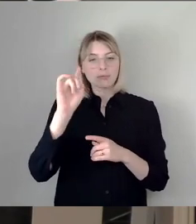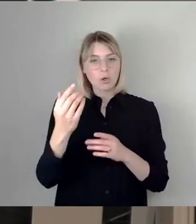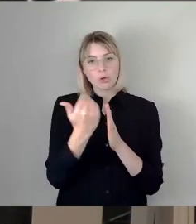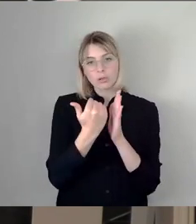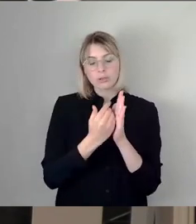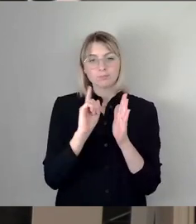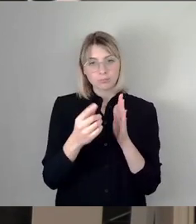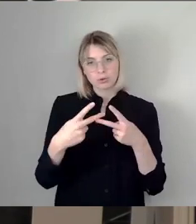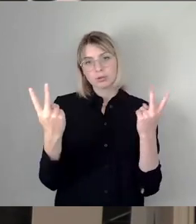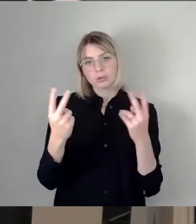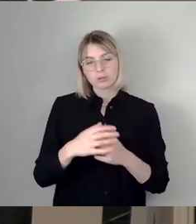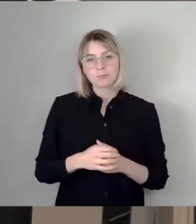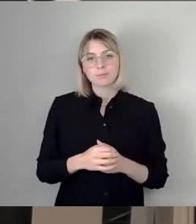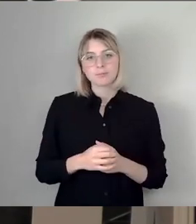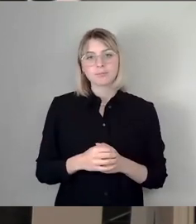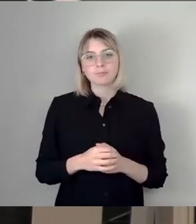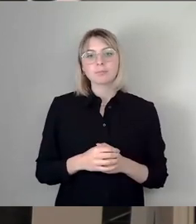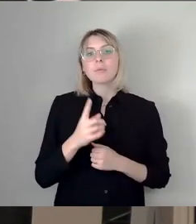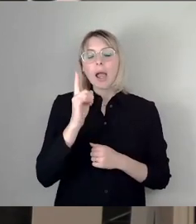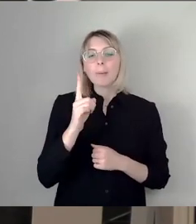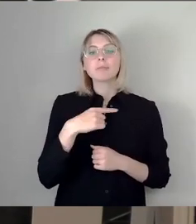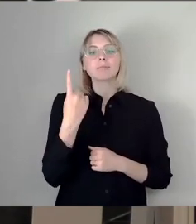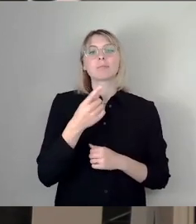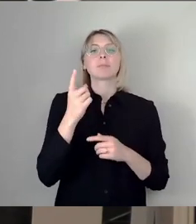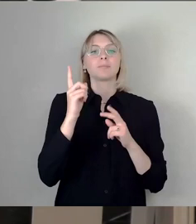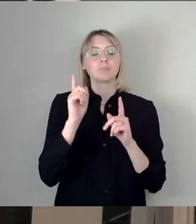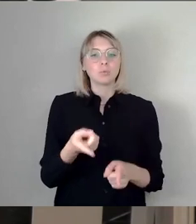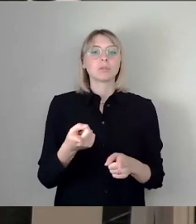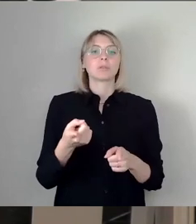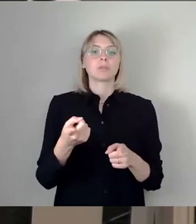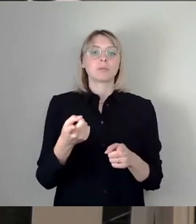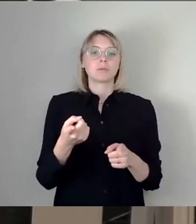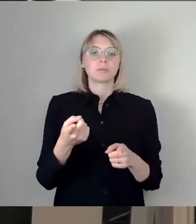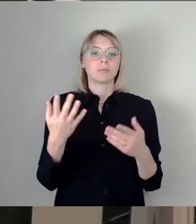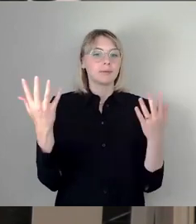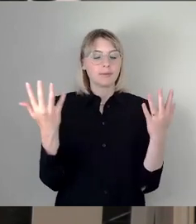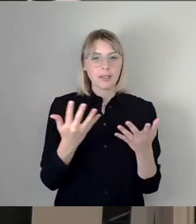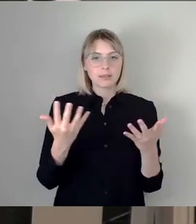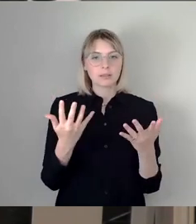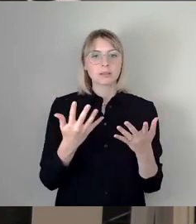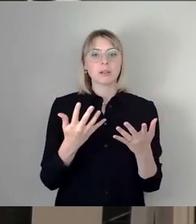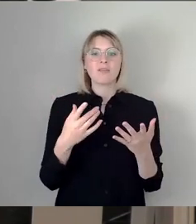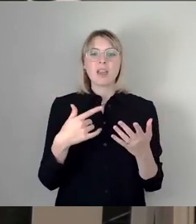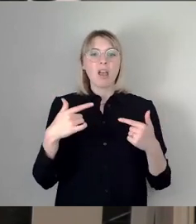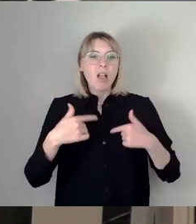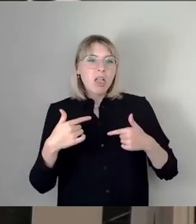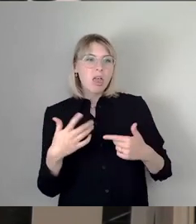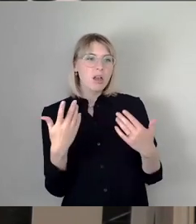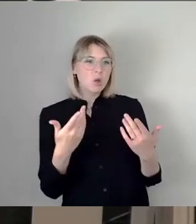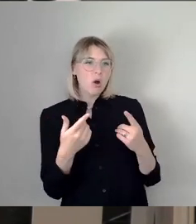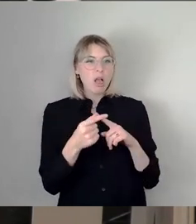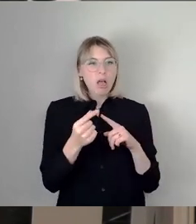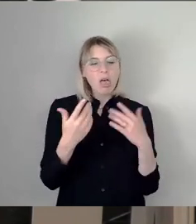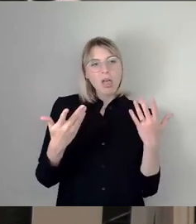verantwortlich war. Aber wir sollten weder mit Häme auf diesen Wahlkampf zurückblicken,